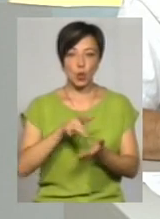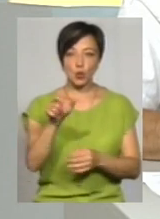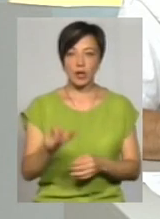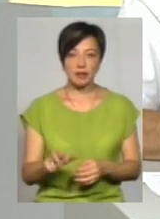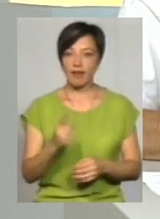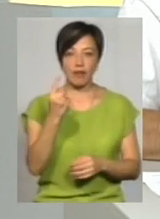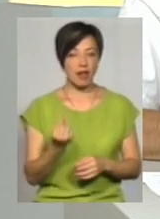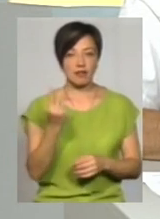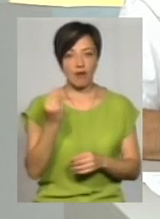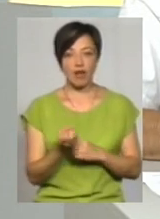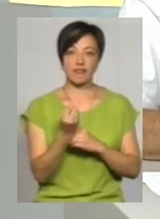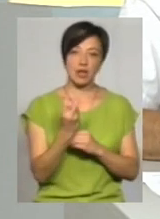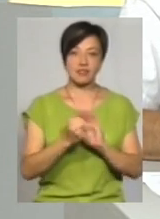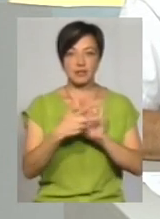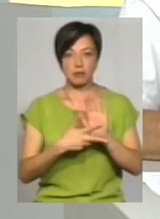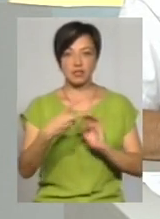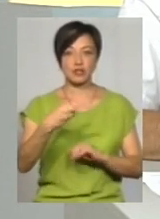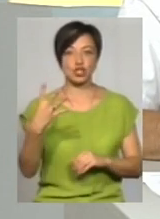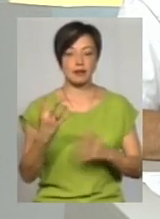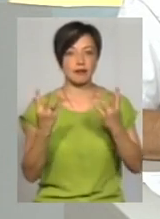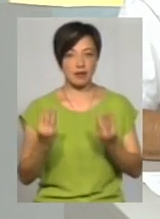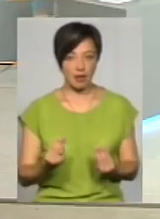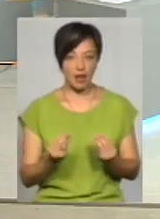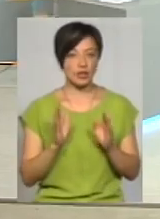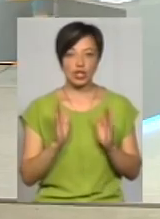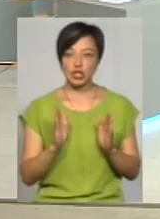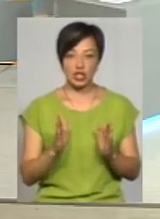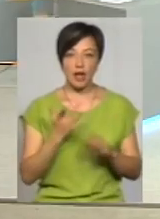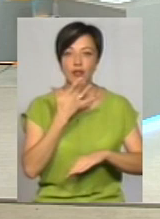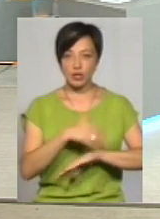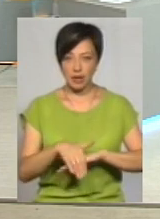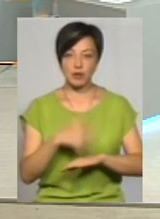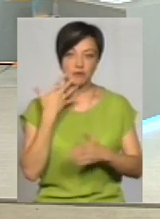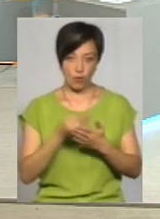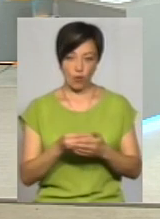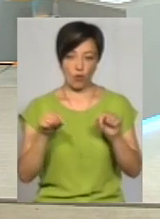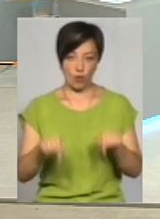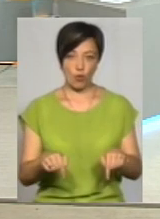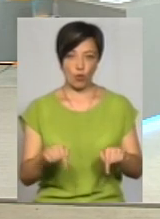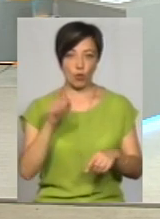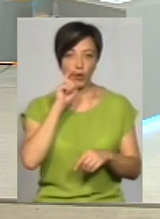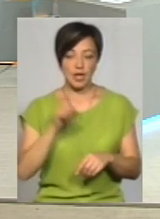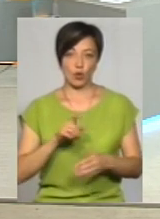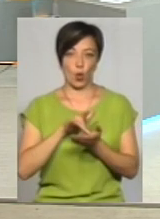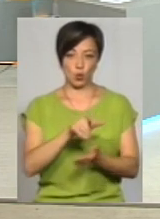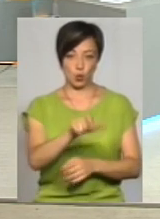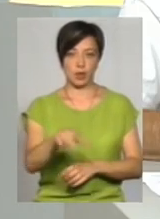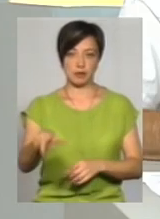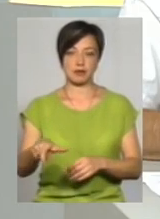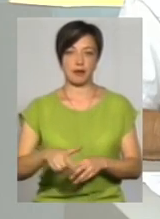день, а на 2, а на 12, 18, 24 дня. І не лише іноземного туриста, але й наші українці,